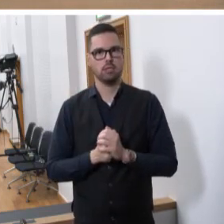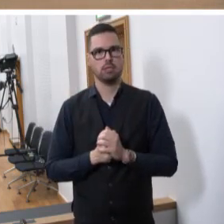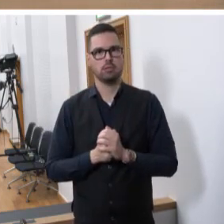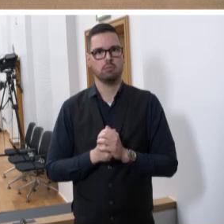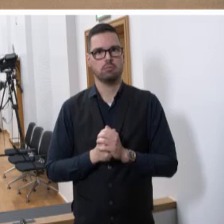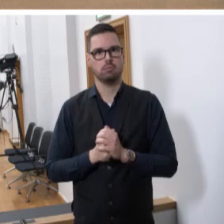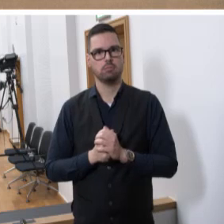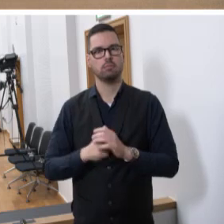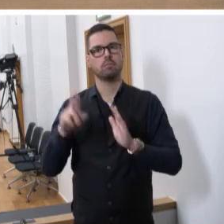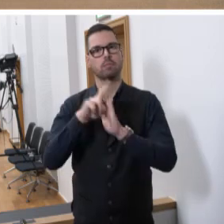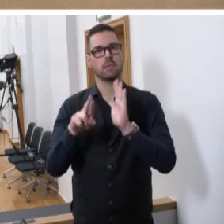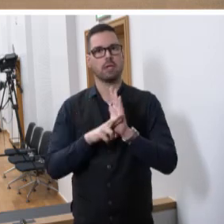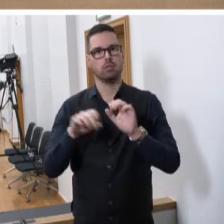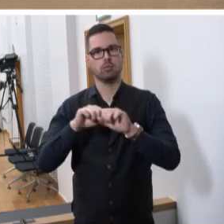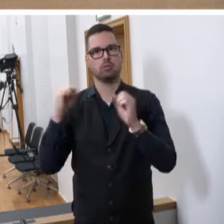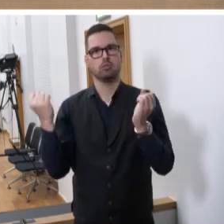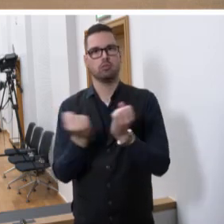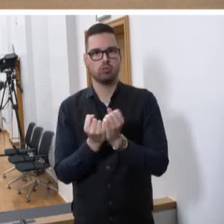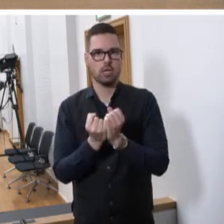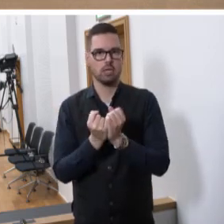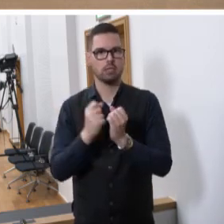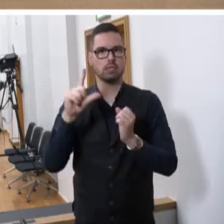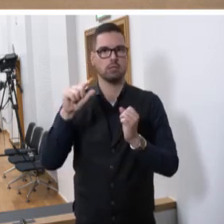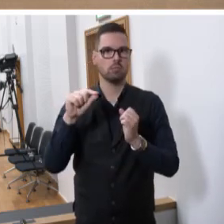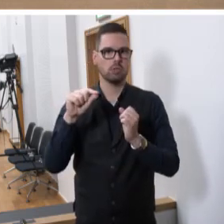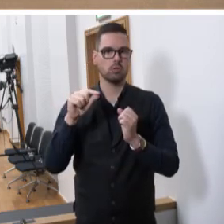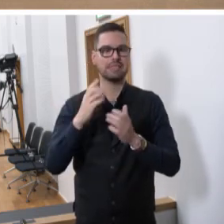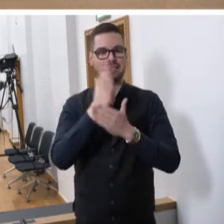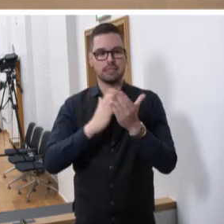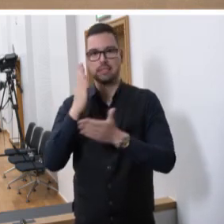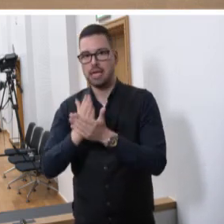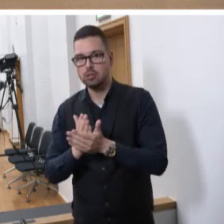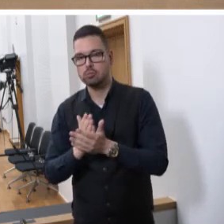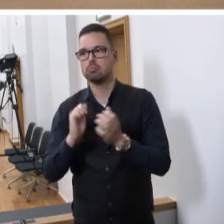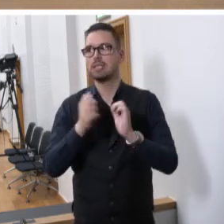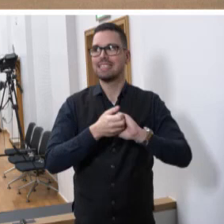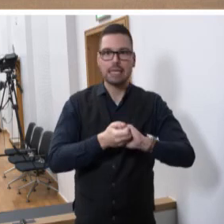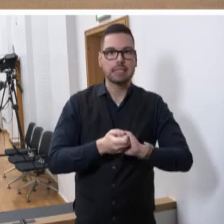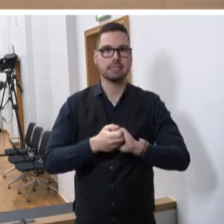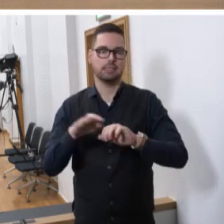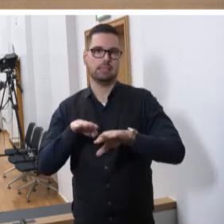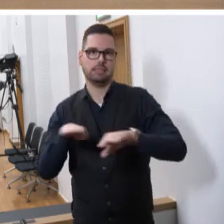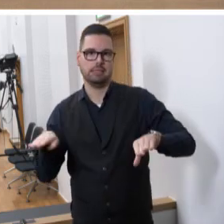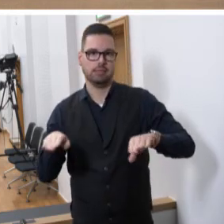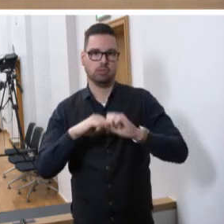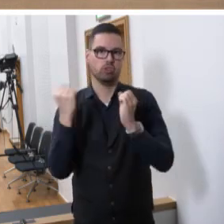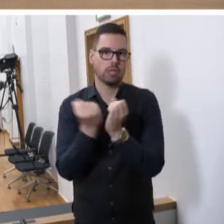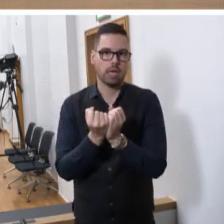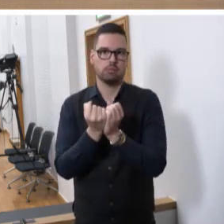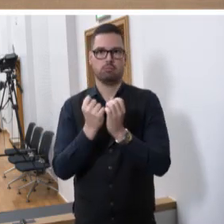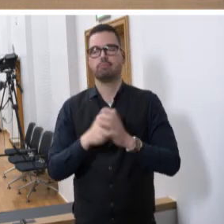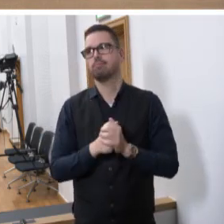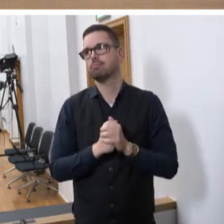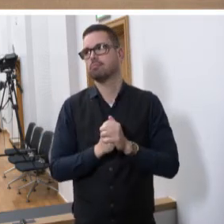Rechtsstaatlichkeit bedeutet insbesondere die Gewaltenteilung, die Garantie der Rechtssicherheit und die Verhältnismäßigkeit des staatlichen